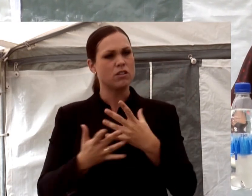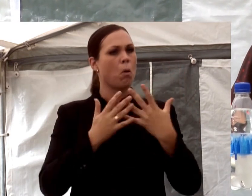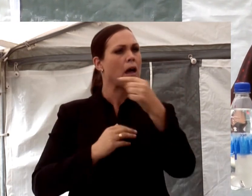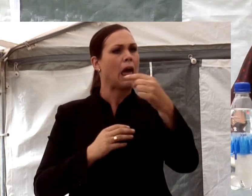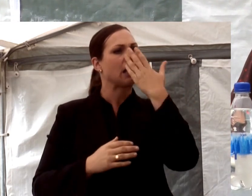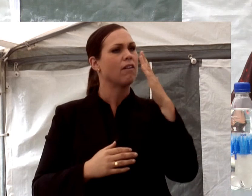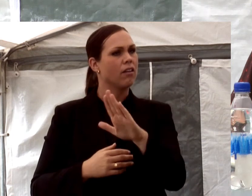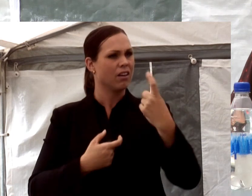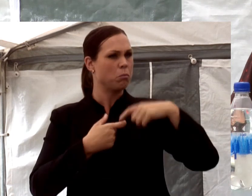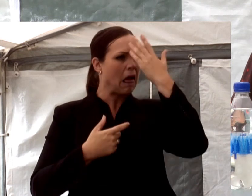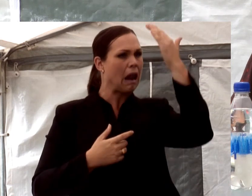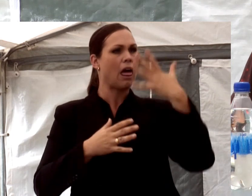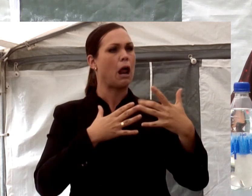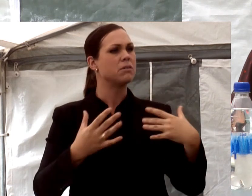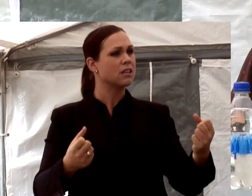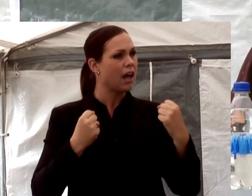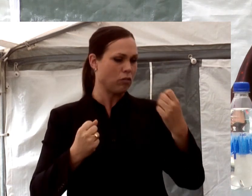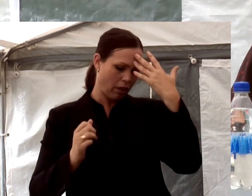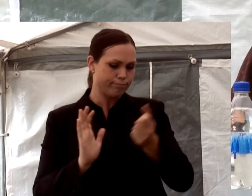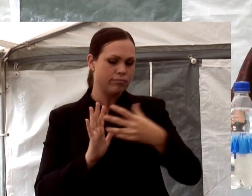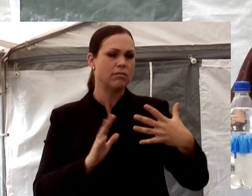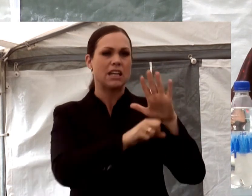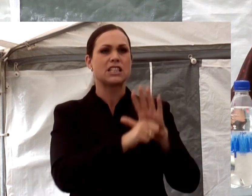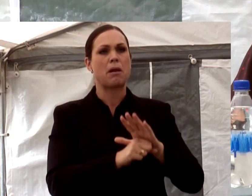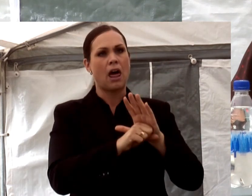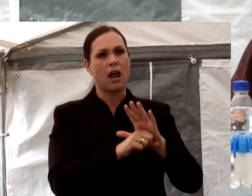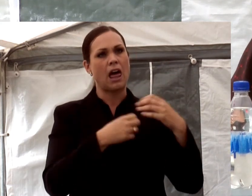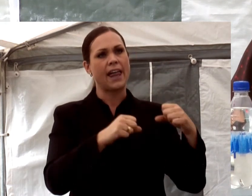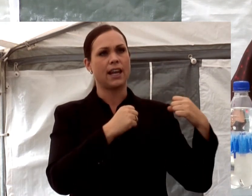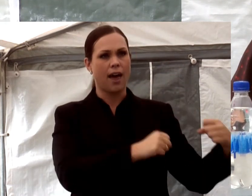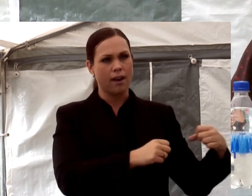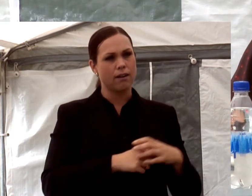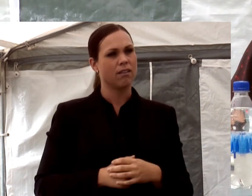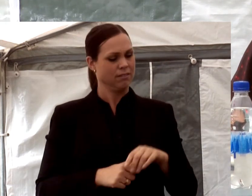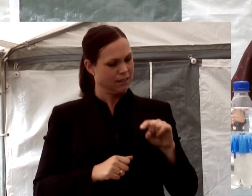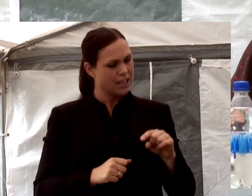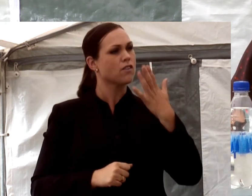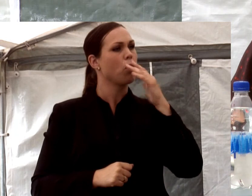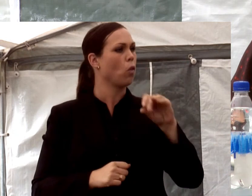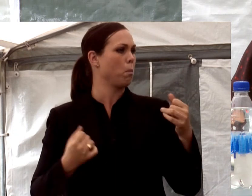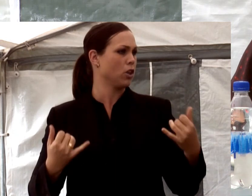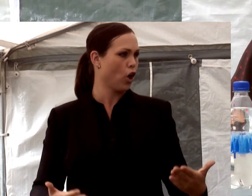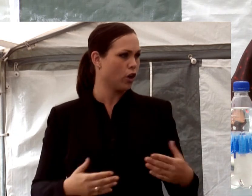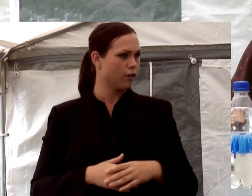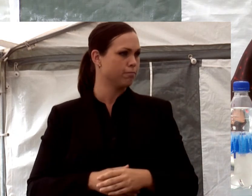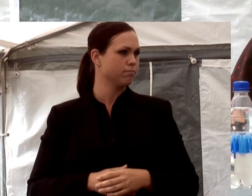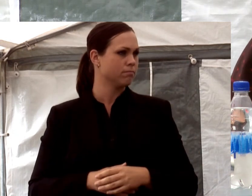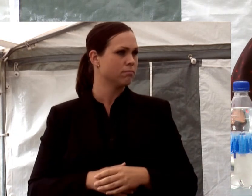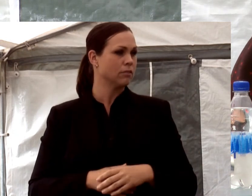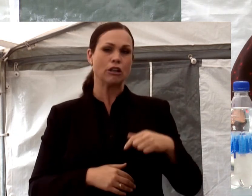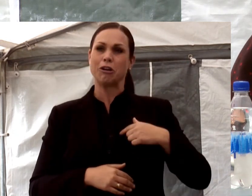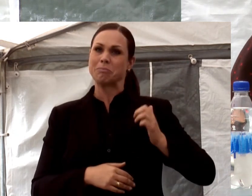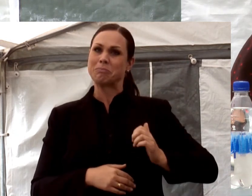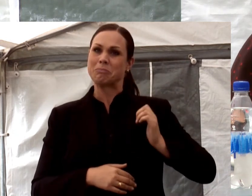gentemot äldre arbetskraft som kan leda till diskriminerande handlingar. Det är det vi ska prata om idag. Jag ser